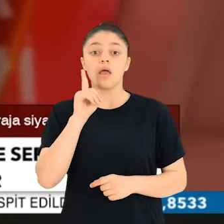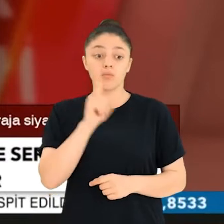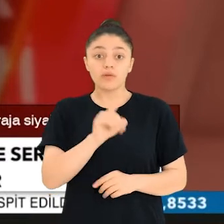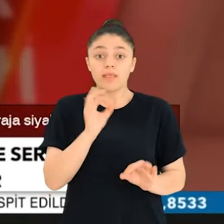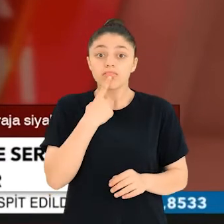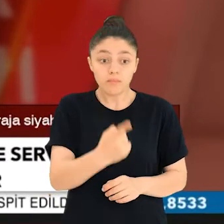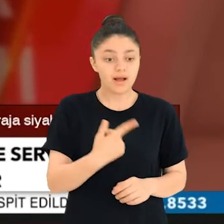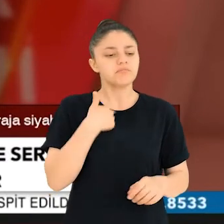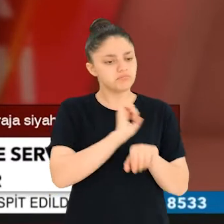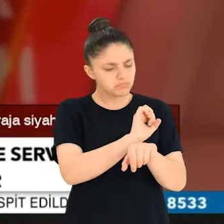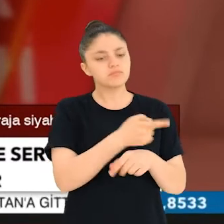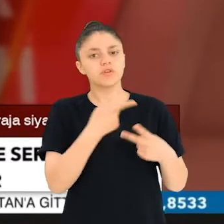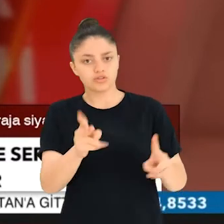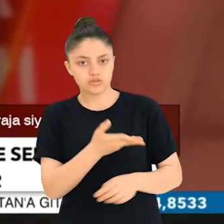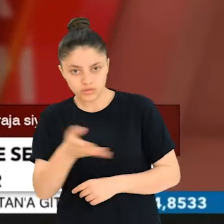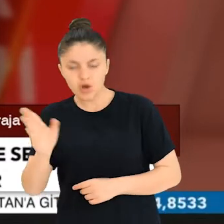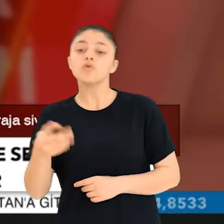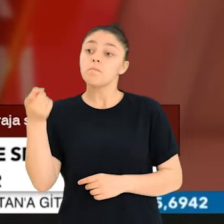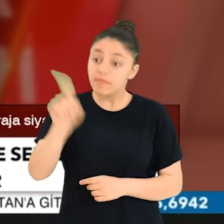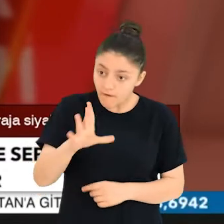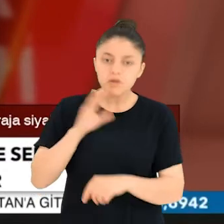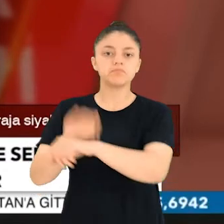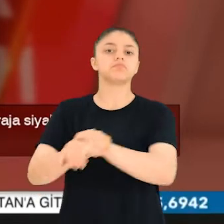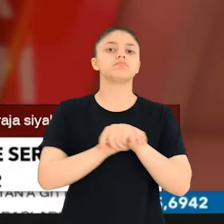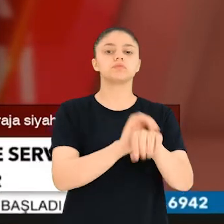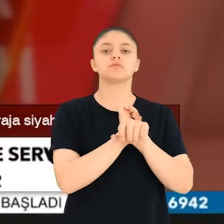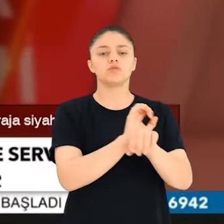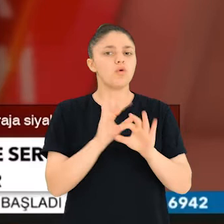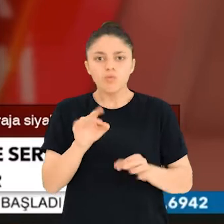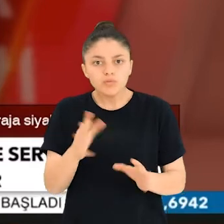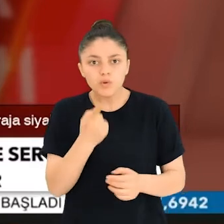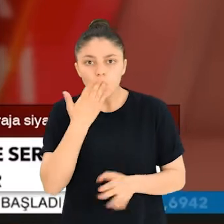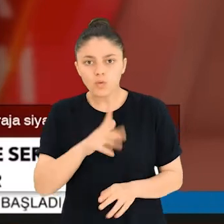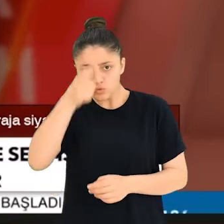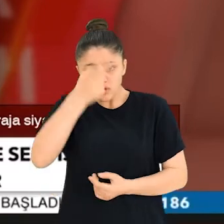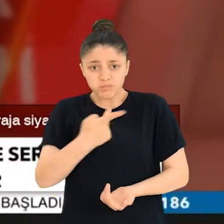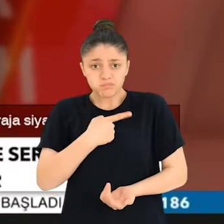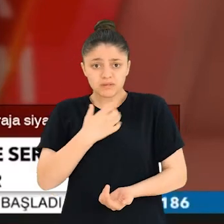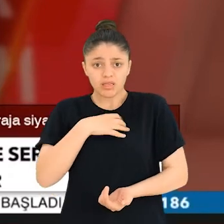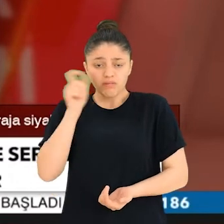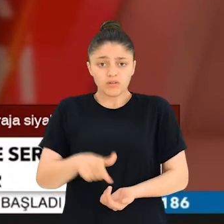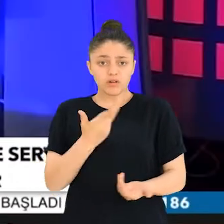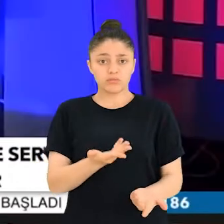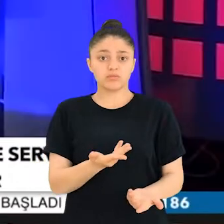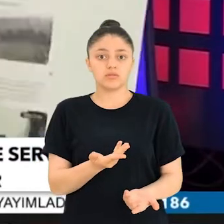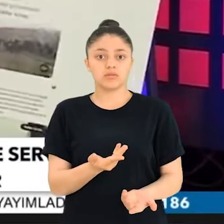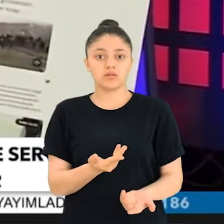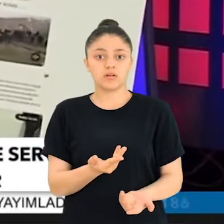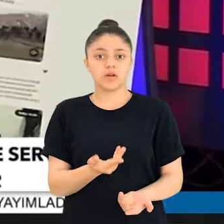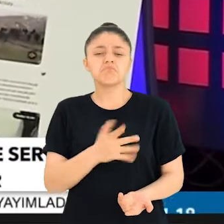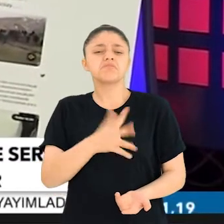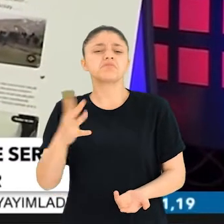Bir daha yaparsan görürsün diyen kapıcak olduğunu demek. Yargı dilili ifade ediyoruz. Burada böyle bir şey söz konusu değil. Türkler bunlar. Kendi vatandaşları da. Tahmin ediyoruz.